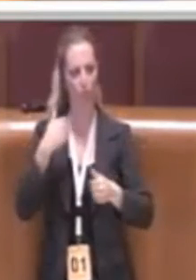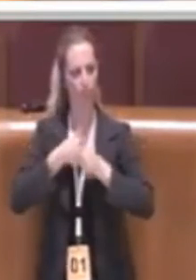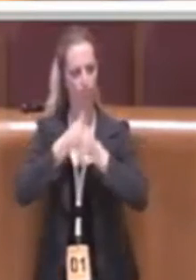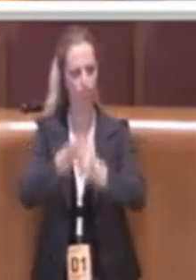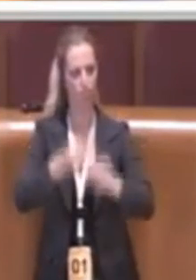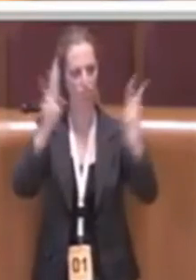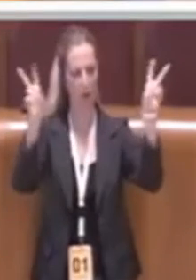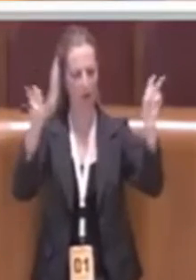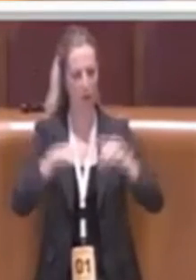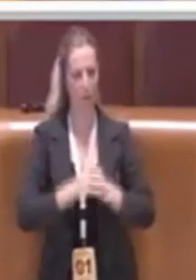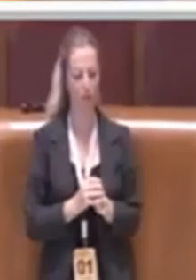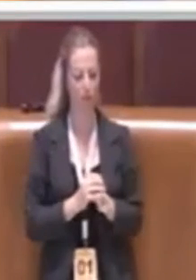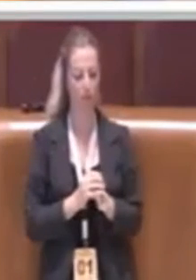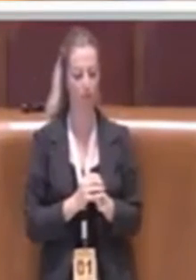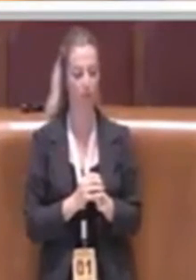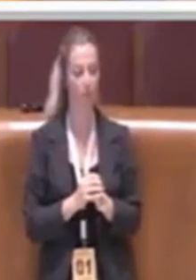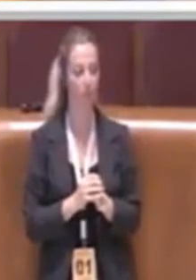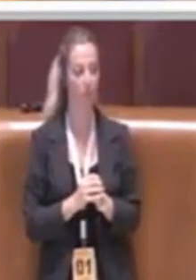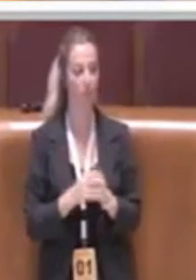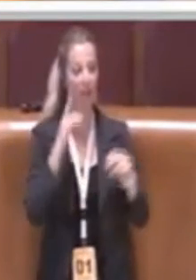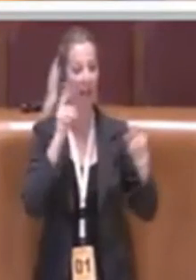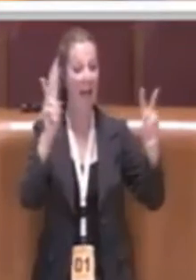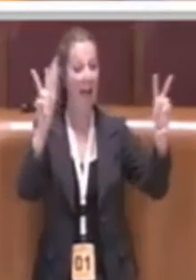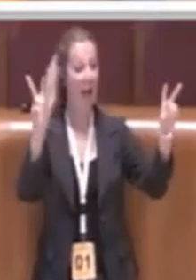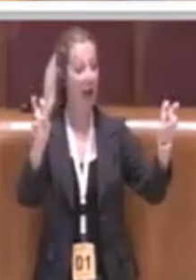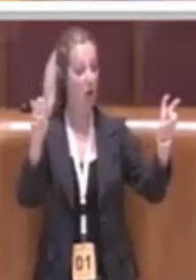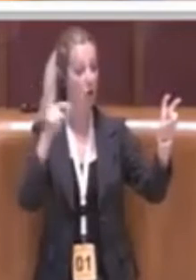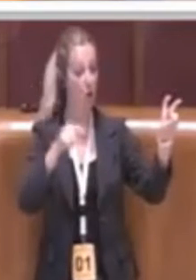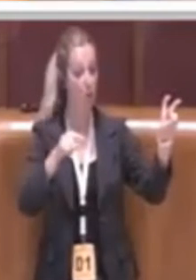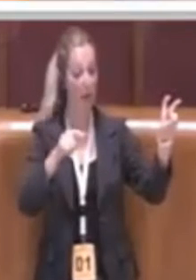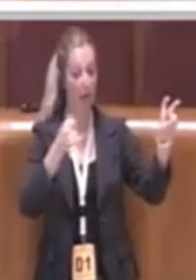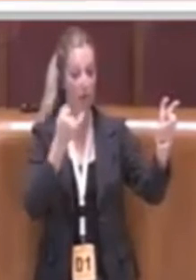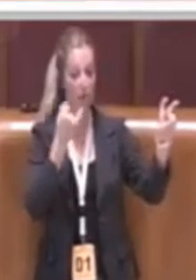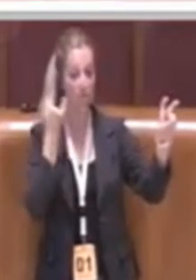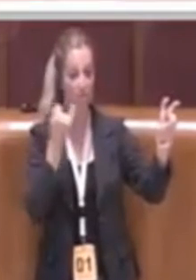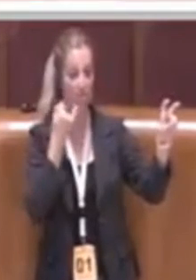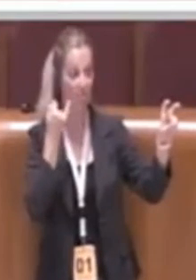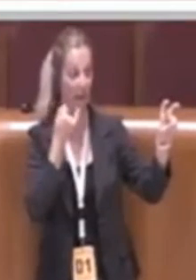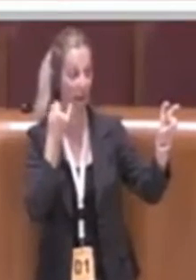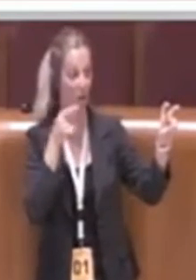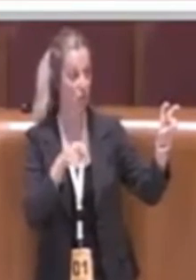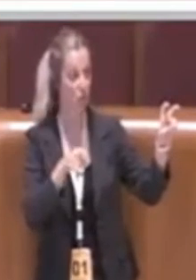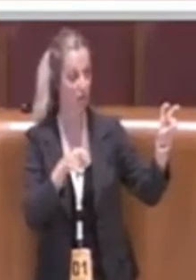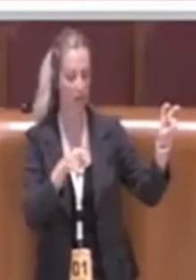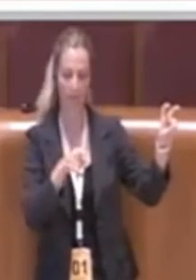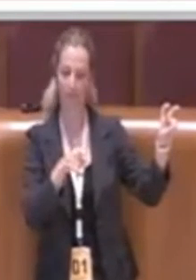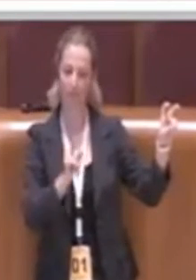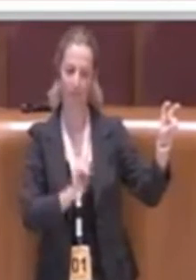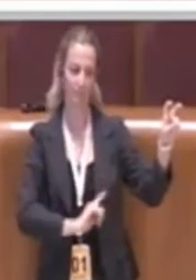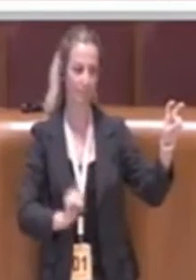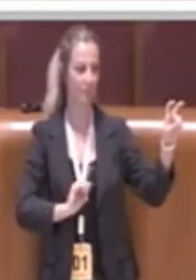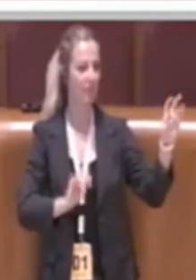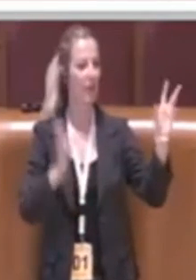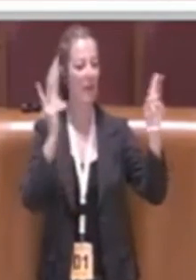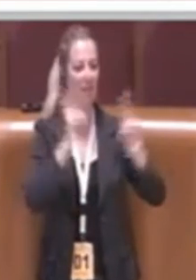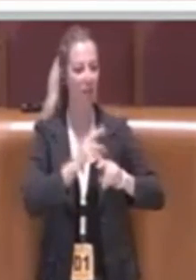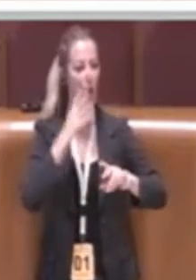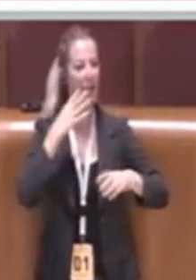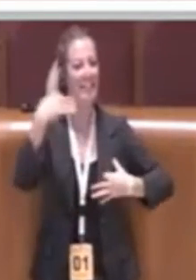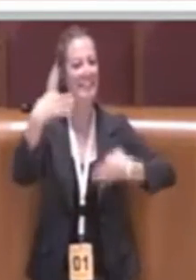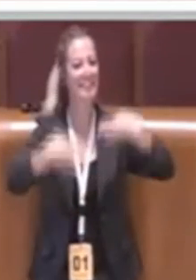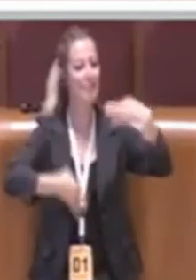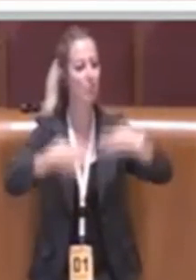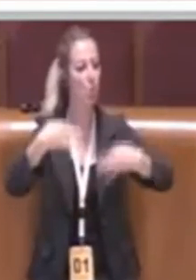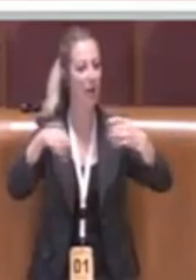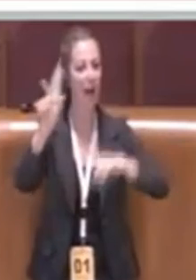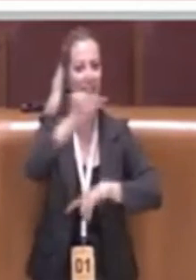Ritenere che questo argomento sia un argomento facile da trattare di sicuro non lo è, perché sono piene le aule dei tribunali di tutta